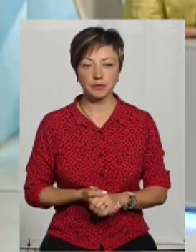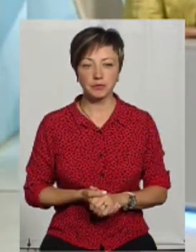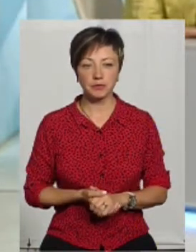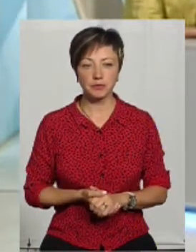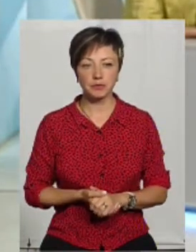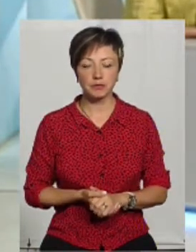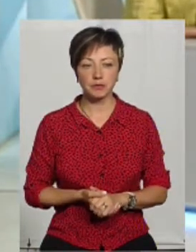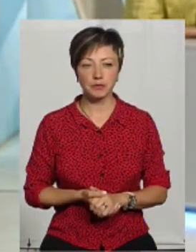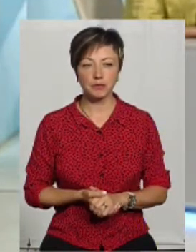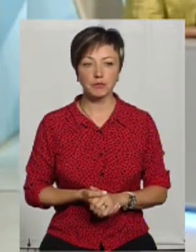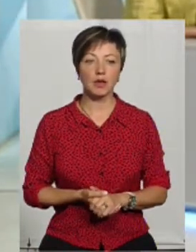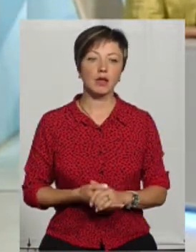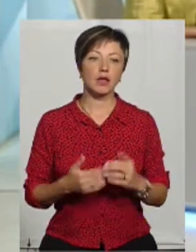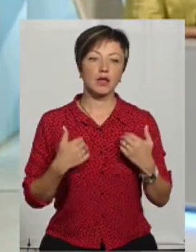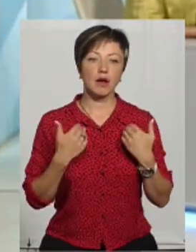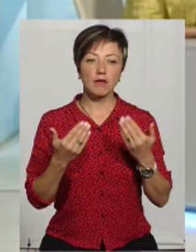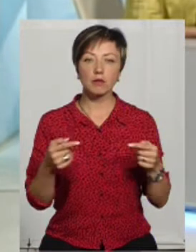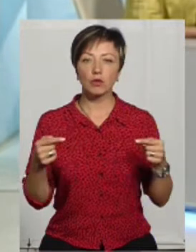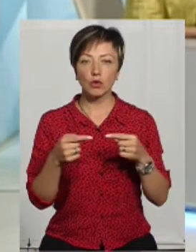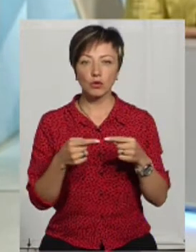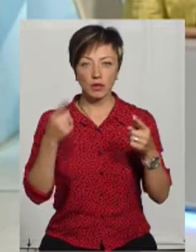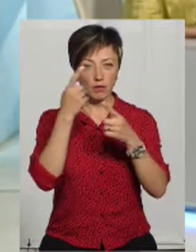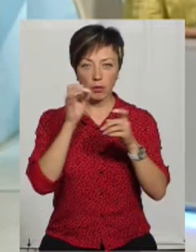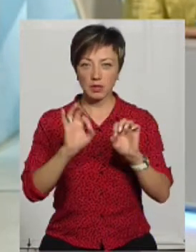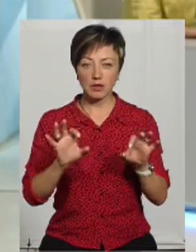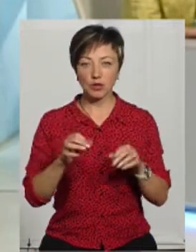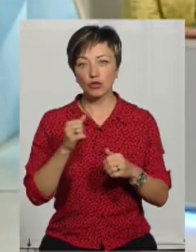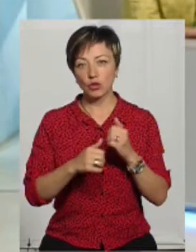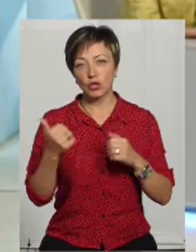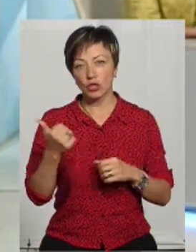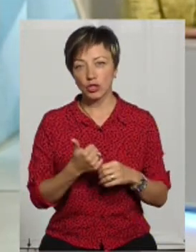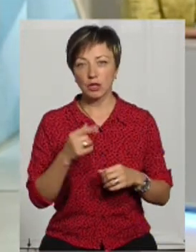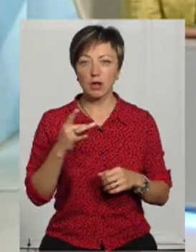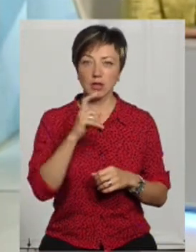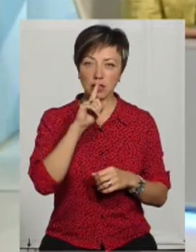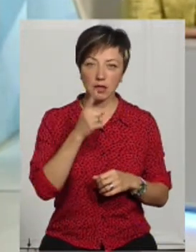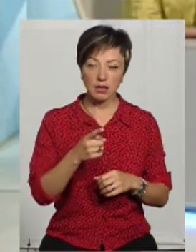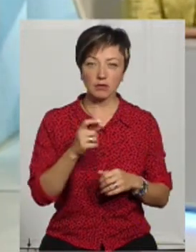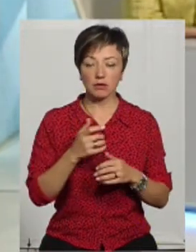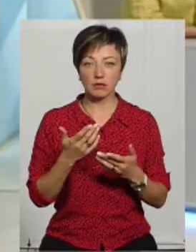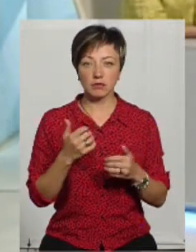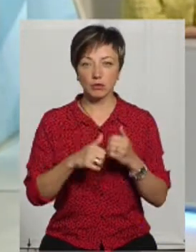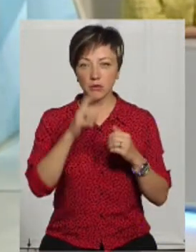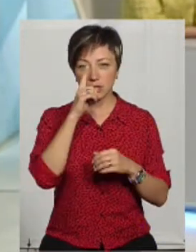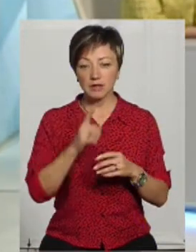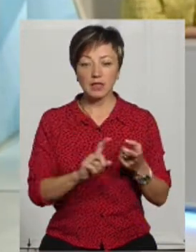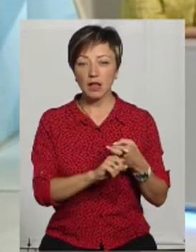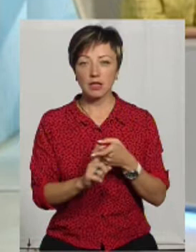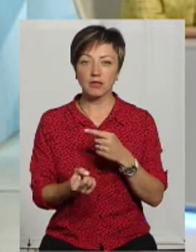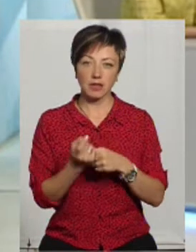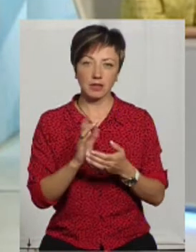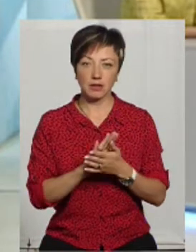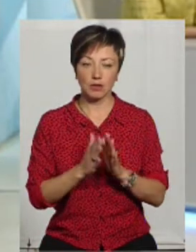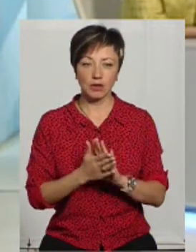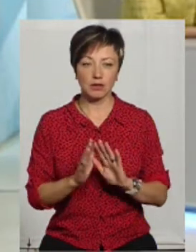Я вам точну інформацію не надам. Ну, от щотижня, щомісяця, раз на рік. В залежності виникнення відповідних